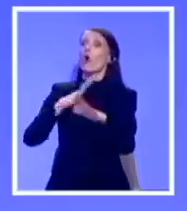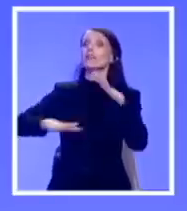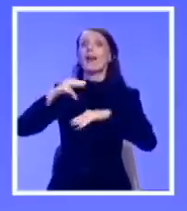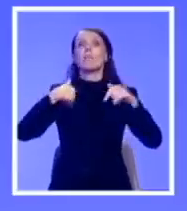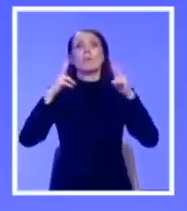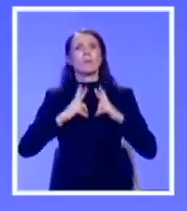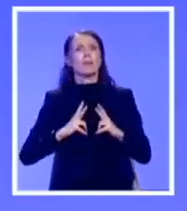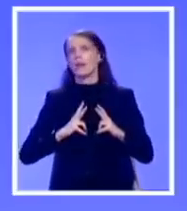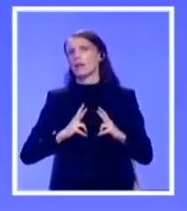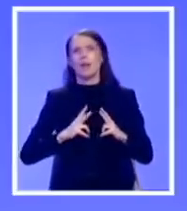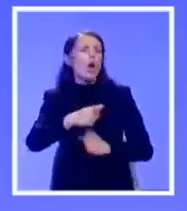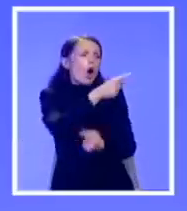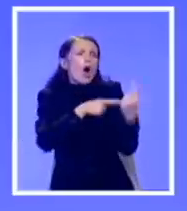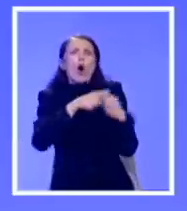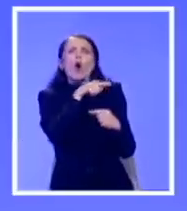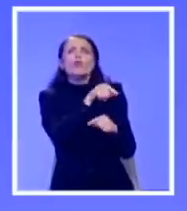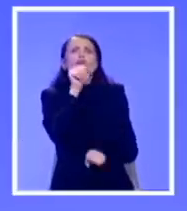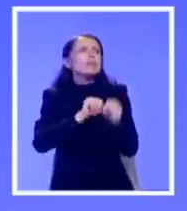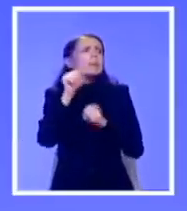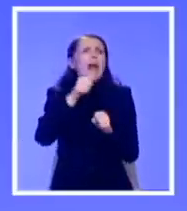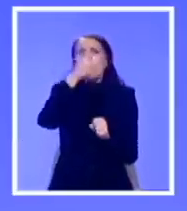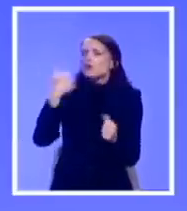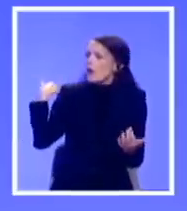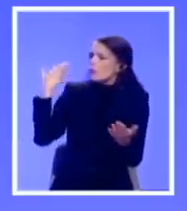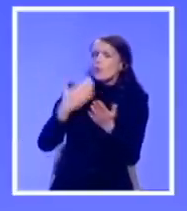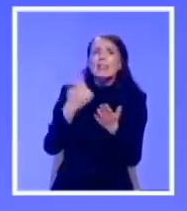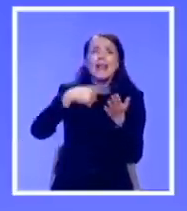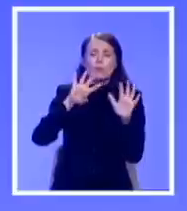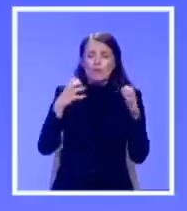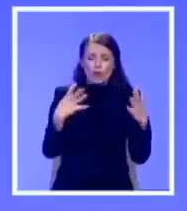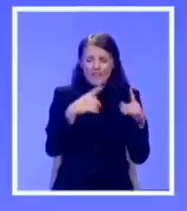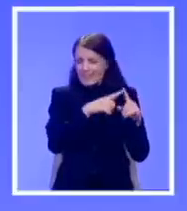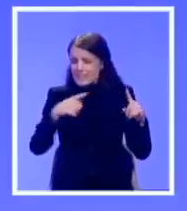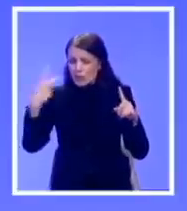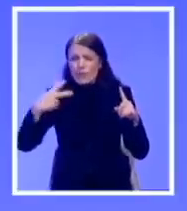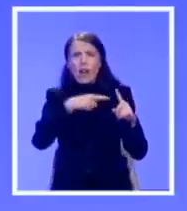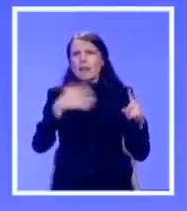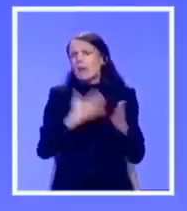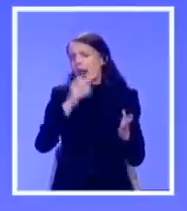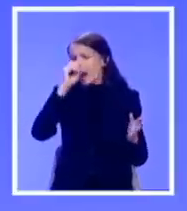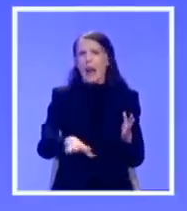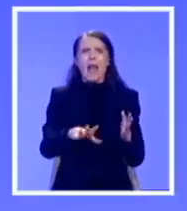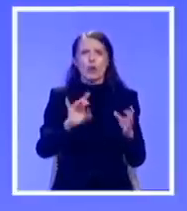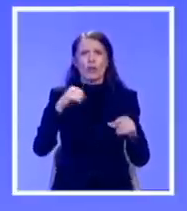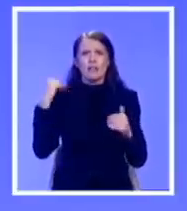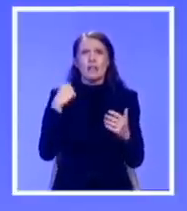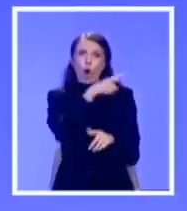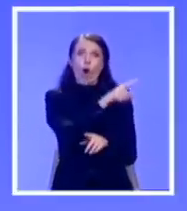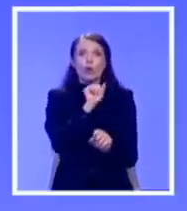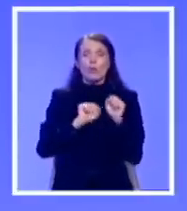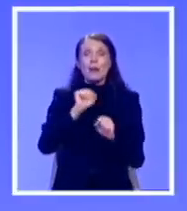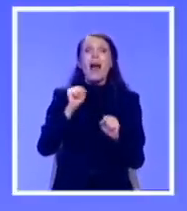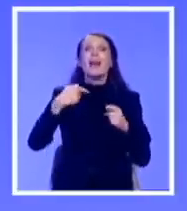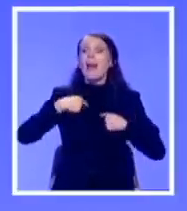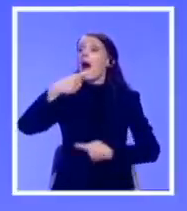njihova uloga je da brane ono u čemu su učestvali, to je najgora decenija u srpskoj istoriji. Mi ćemo se pomiriti sa svima u onog momenta kada više